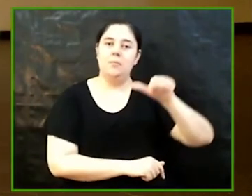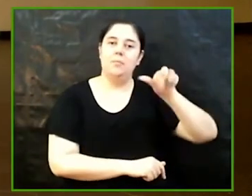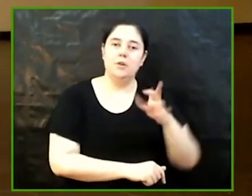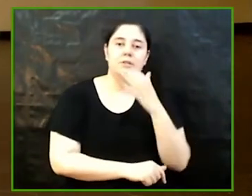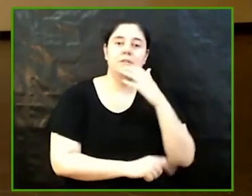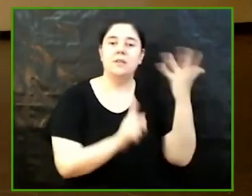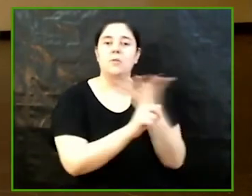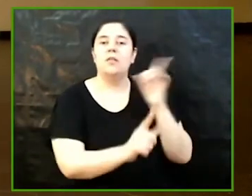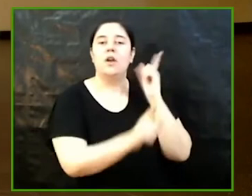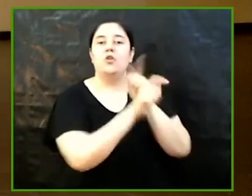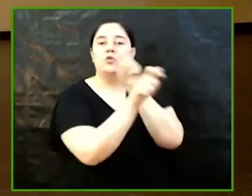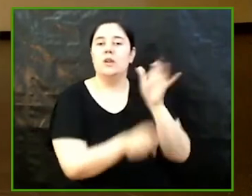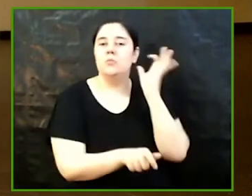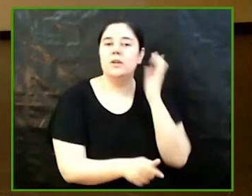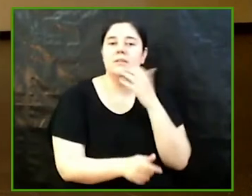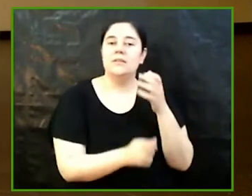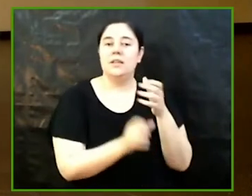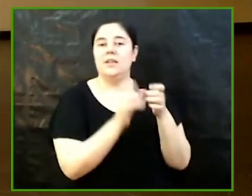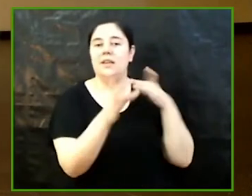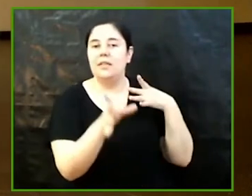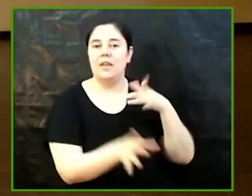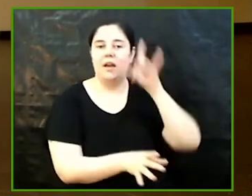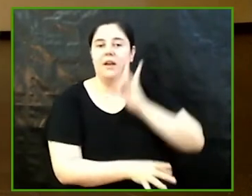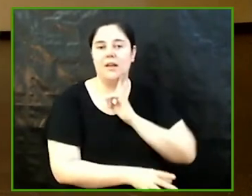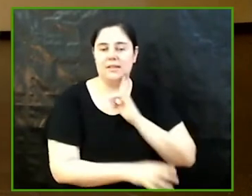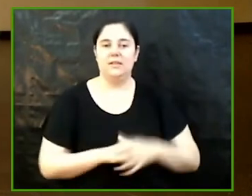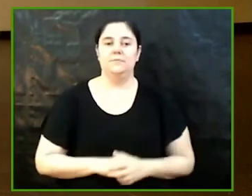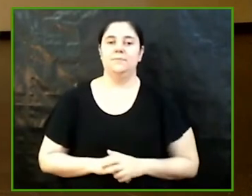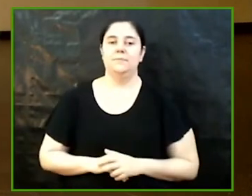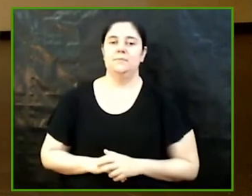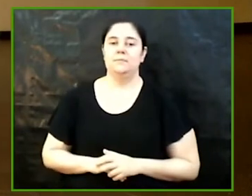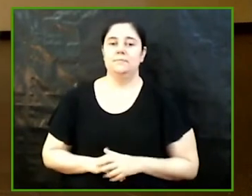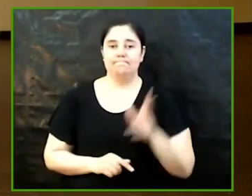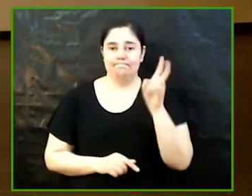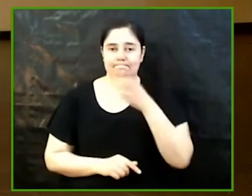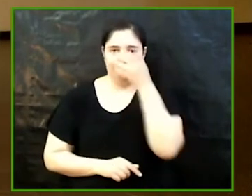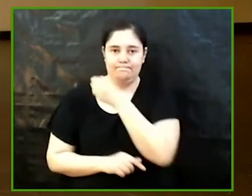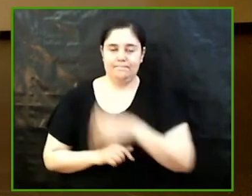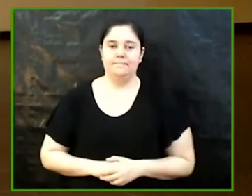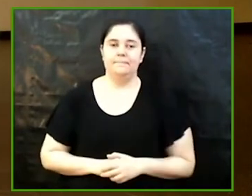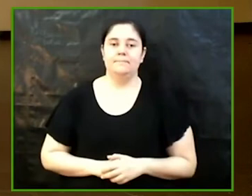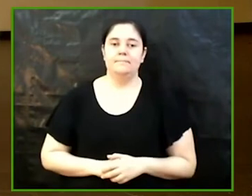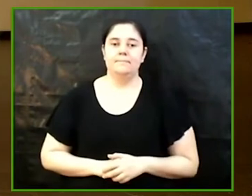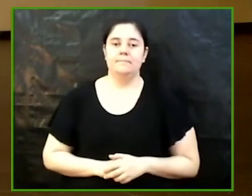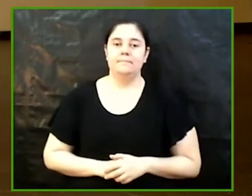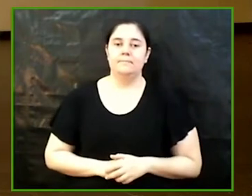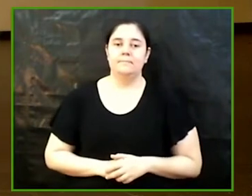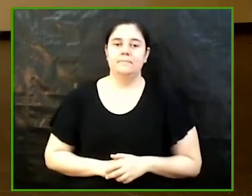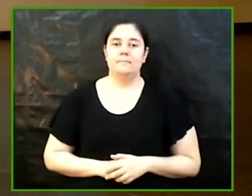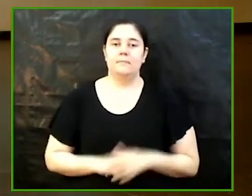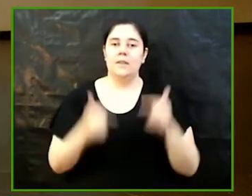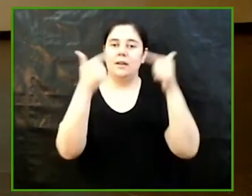clàssica tutora Agnès García Ventura excusa l'assistència el següent és el grau en